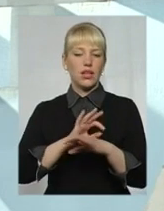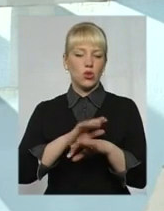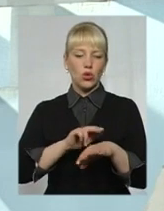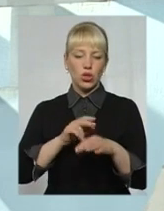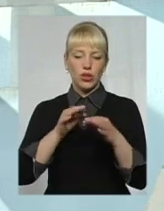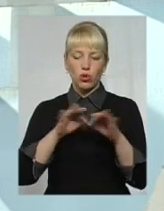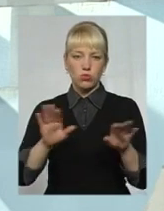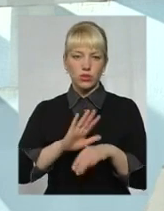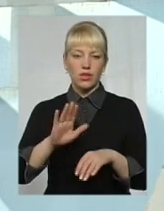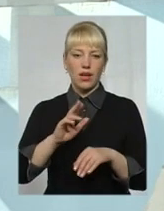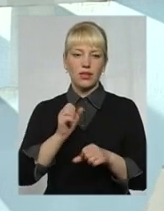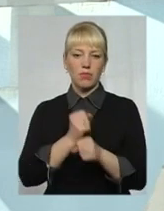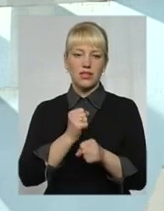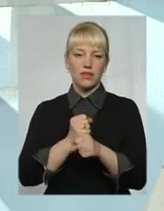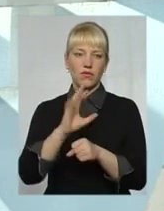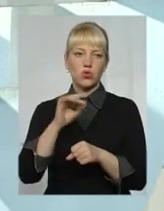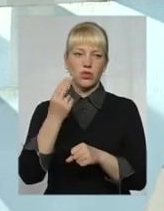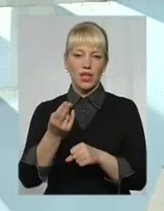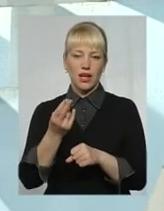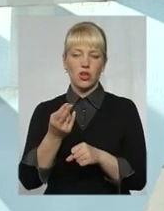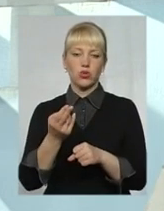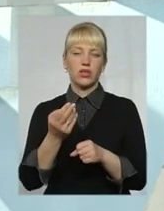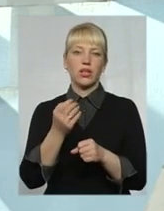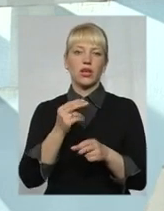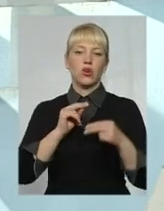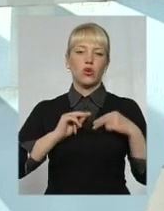роботи. І я вважаю, що цим